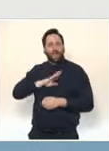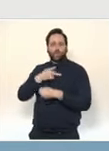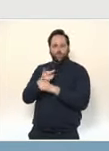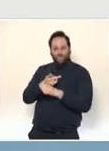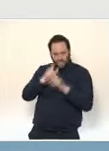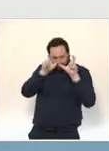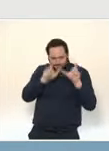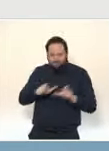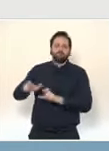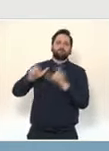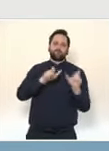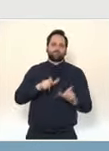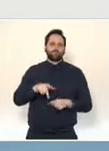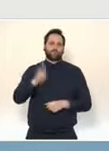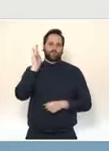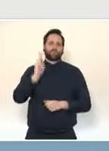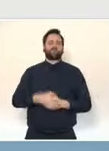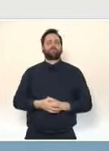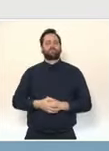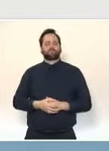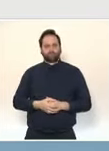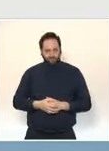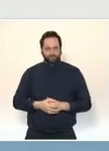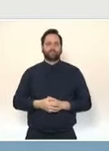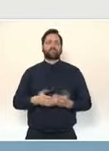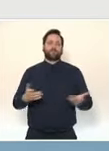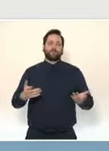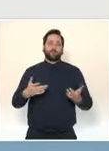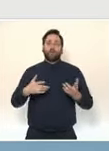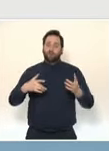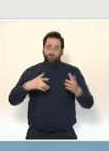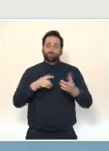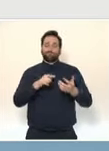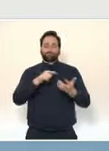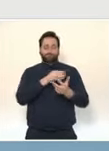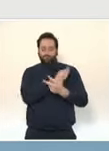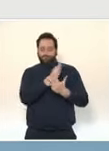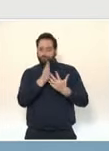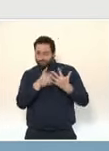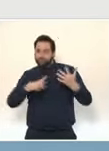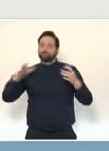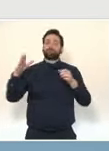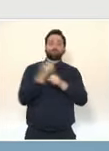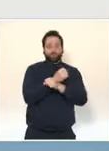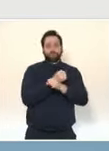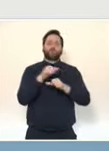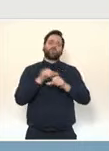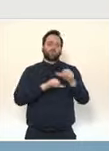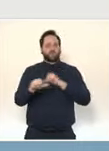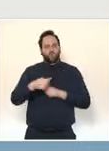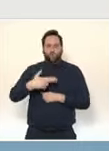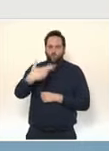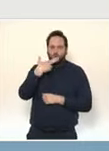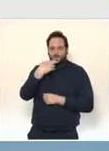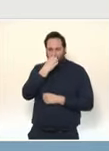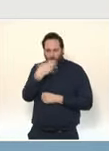fonctionnent bien, faut que nous puissions les utiliser de la bonne manière. C'est-à-dire qu'il faut d'abord les utiliser de façon régulière. Le